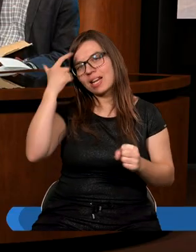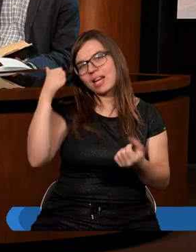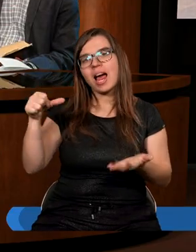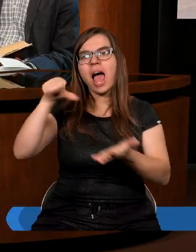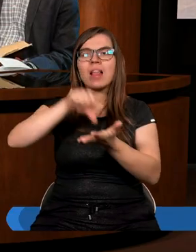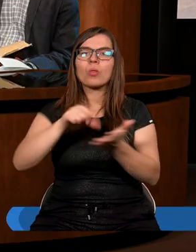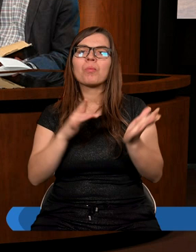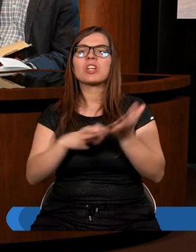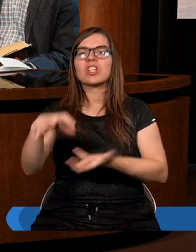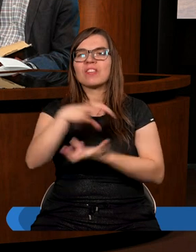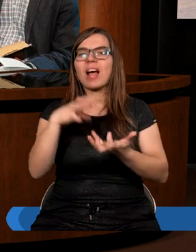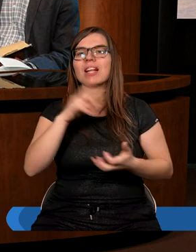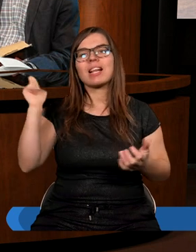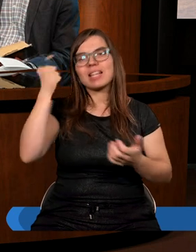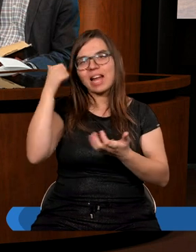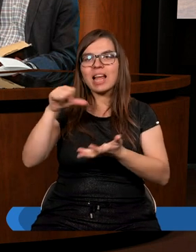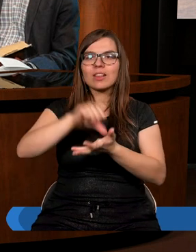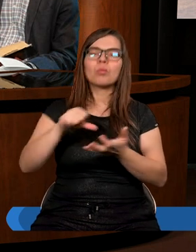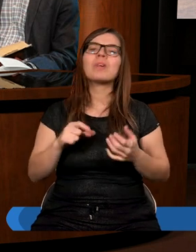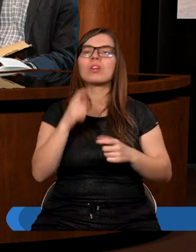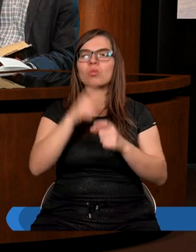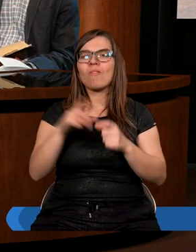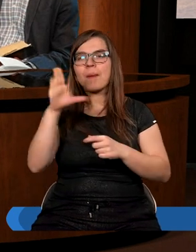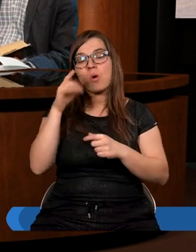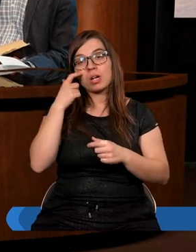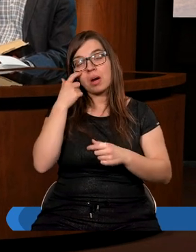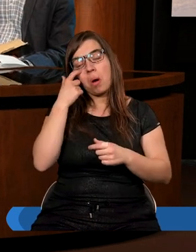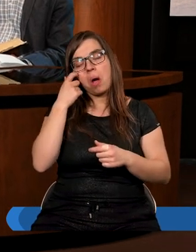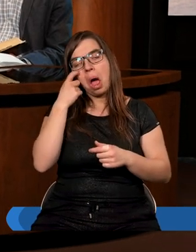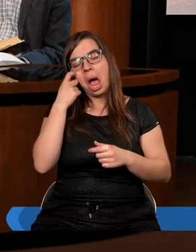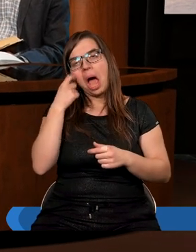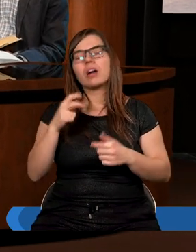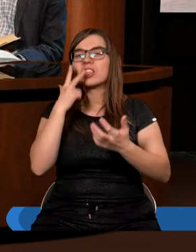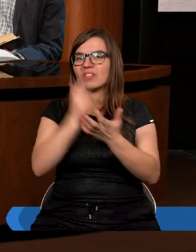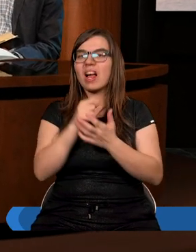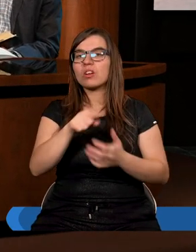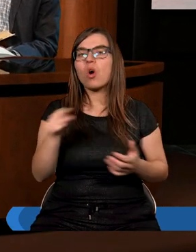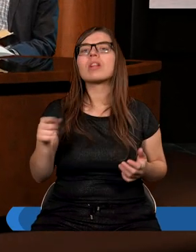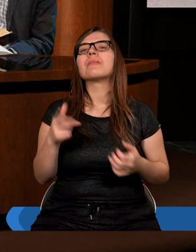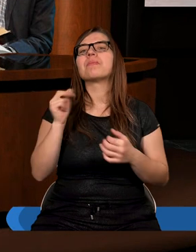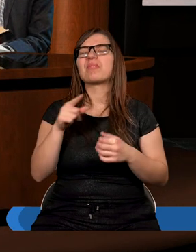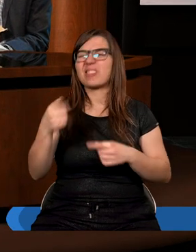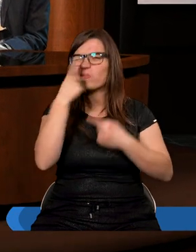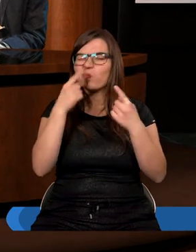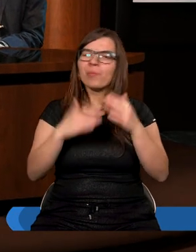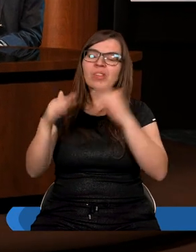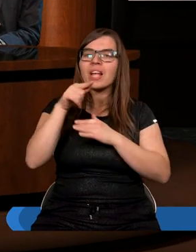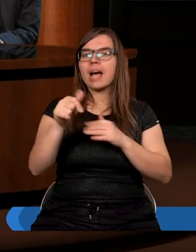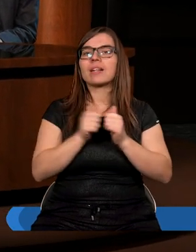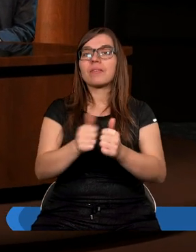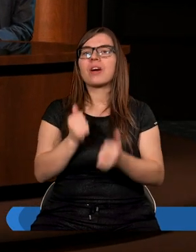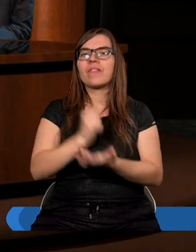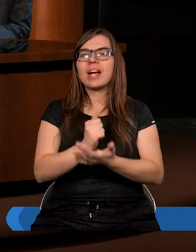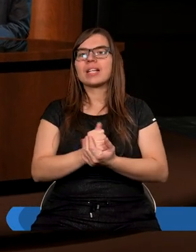świata, w centrum Słowa Bożego, Pismo Święte świadczy o nim, ale chciałbym, abyśmy zastanowili się nad czymś jeszcze. I